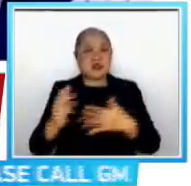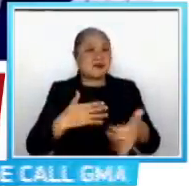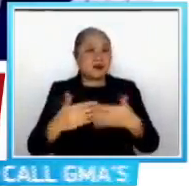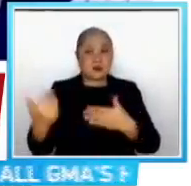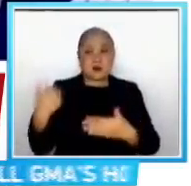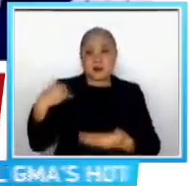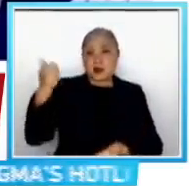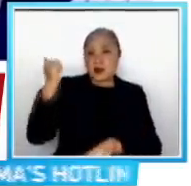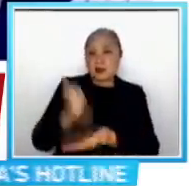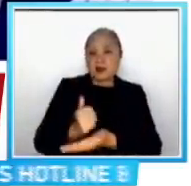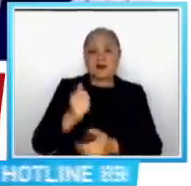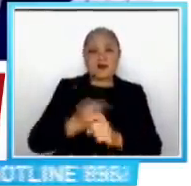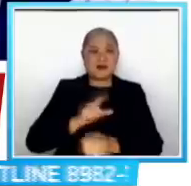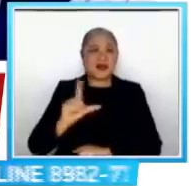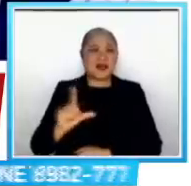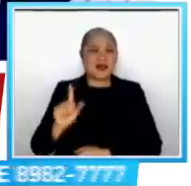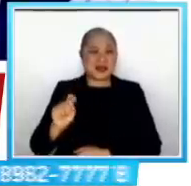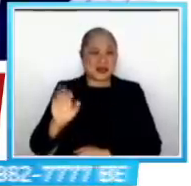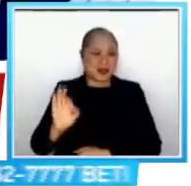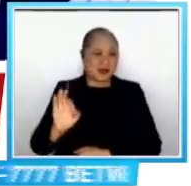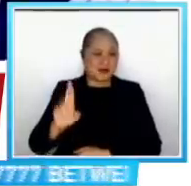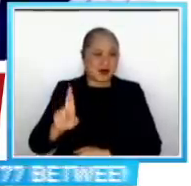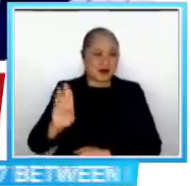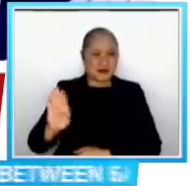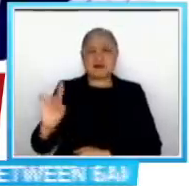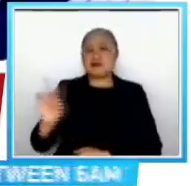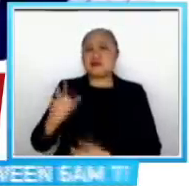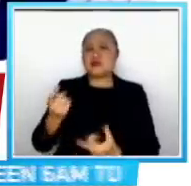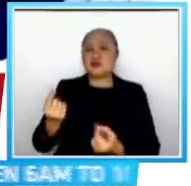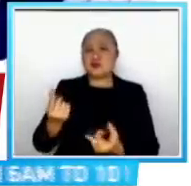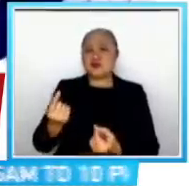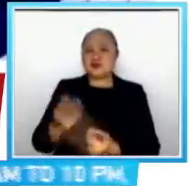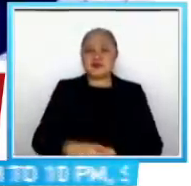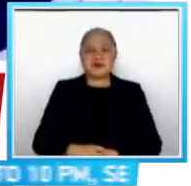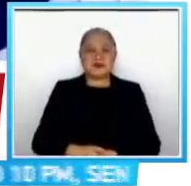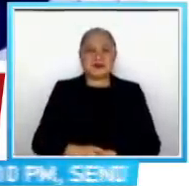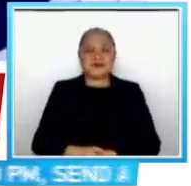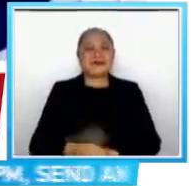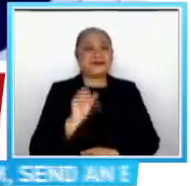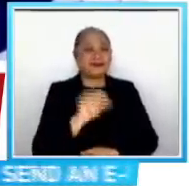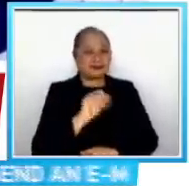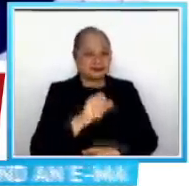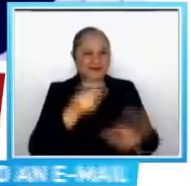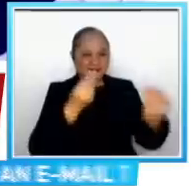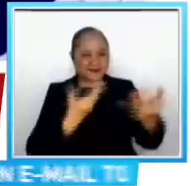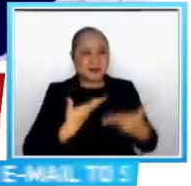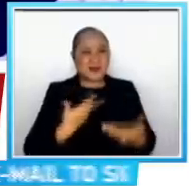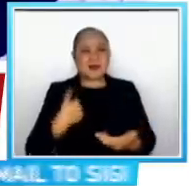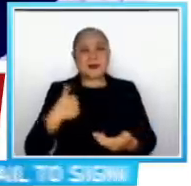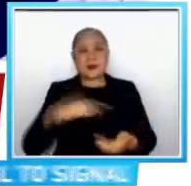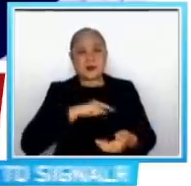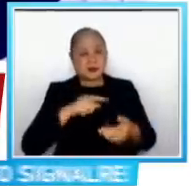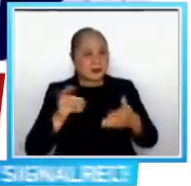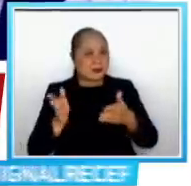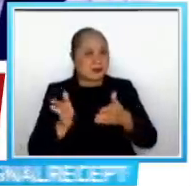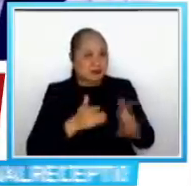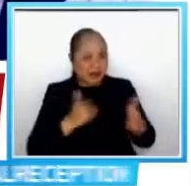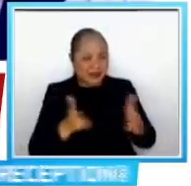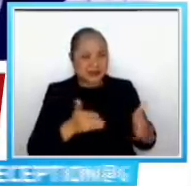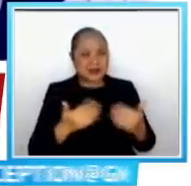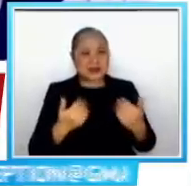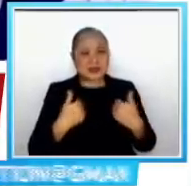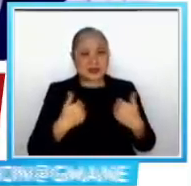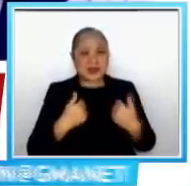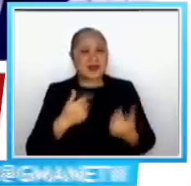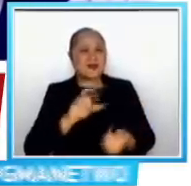LTFRB? Ano po ang inyo magiging action dito? Yes po, at nagbabalak nga po tayo na may law enforcement